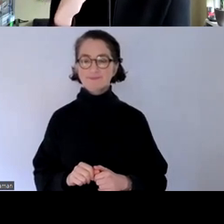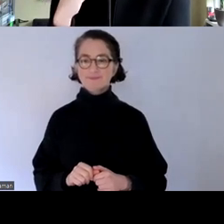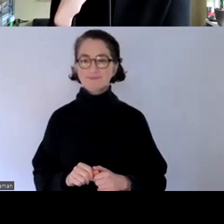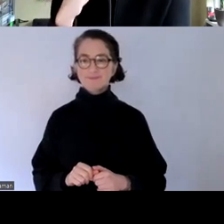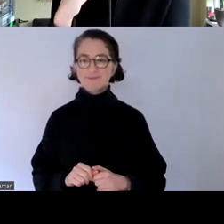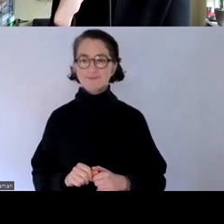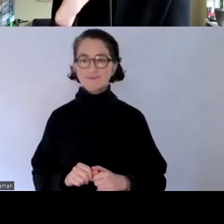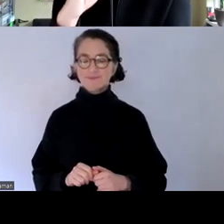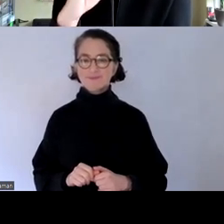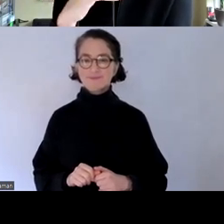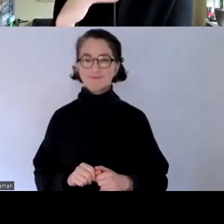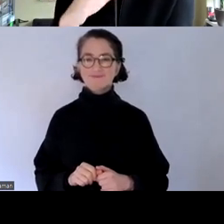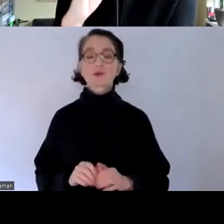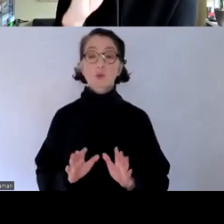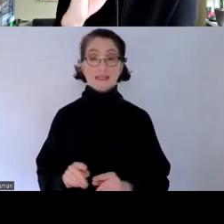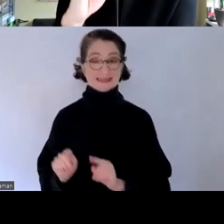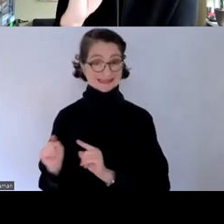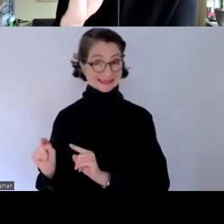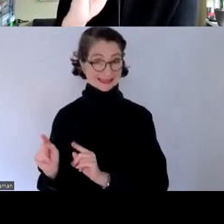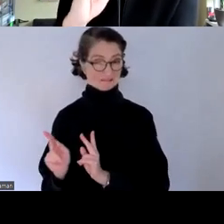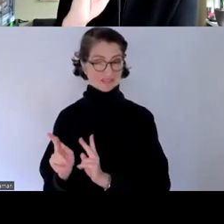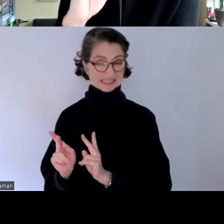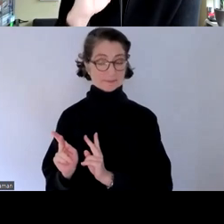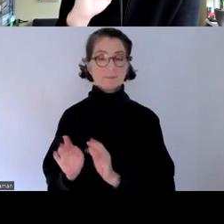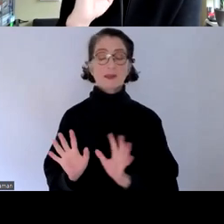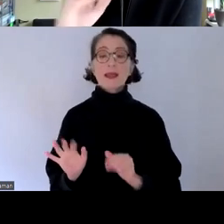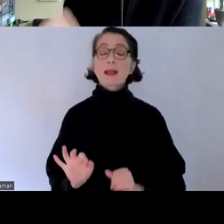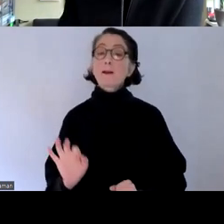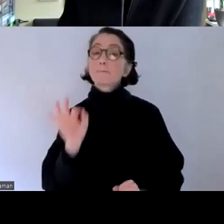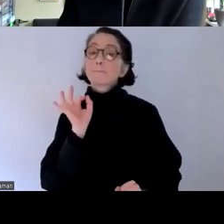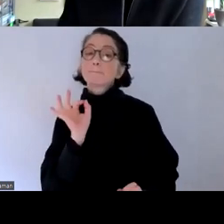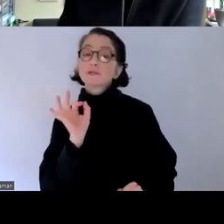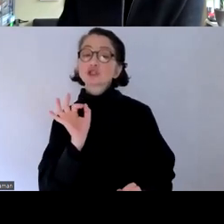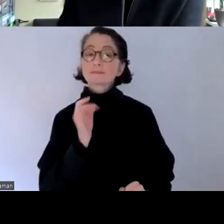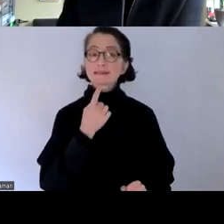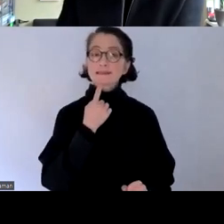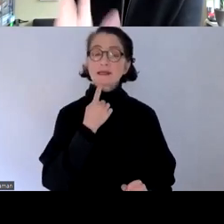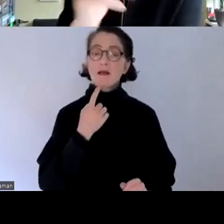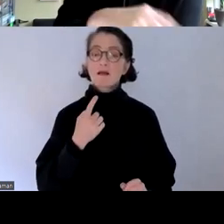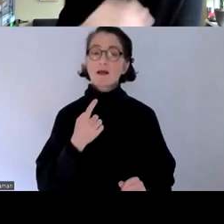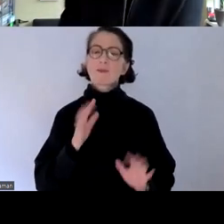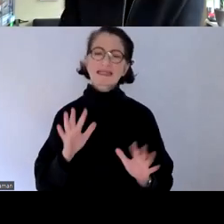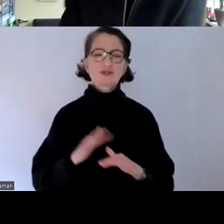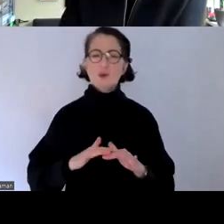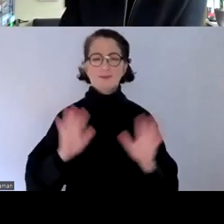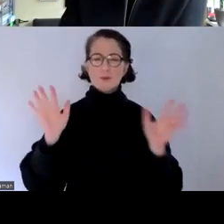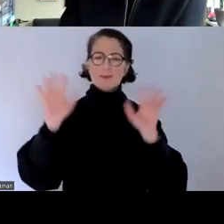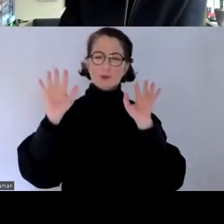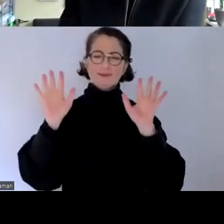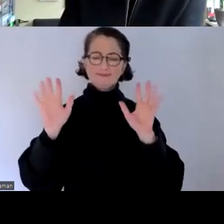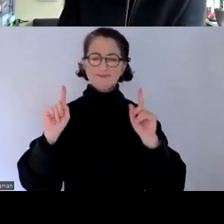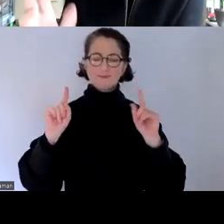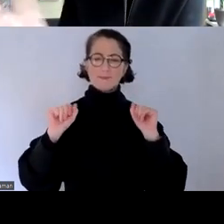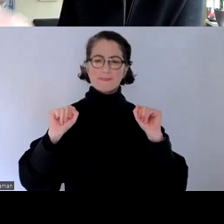ganz wichtig dass es bestimmte dinge sozusagen ne entschuldigung ich habe mich